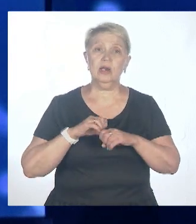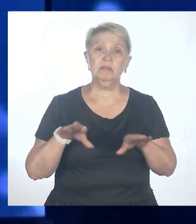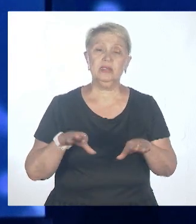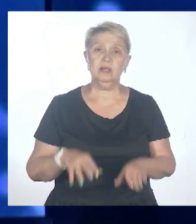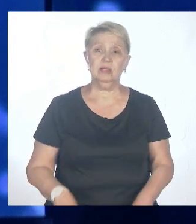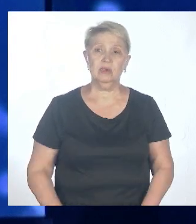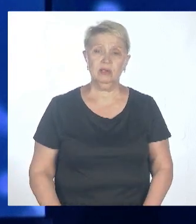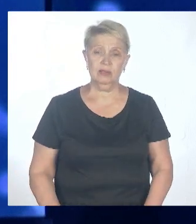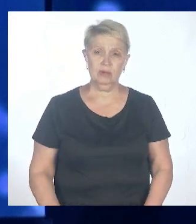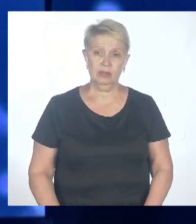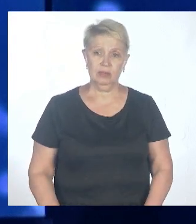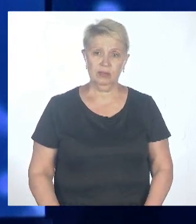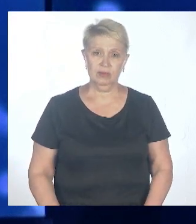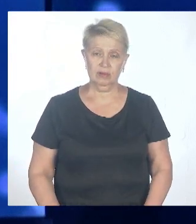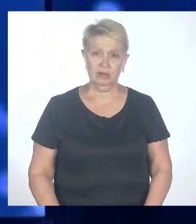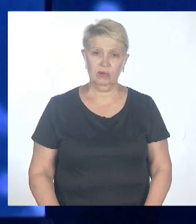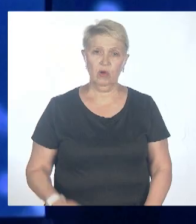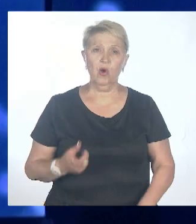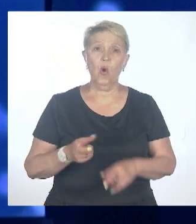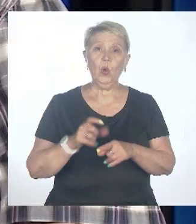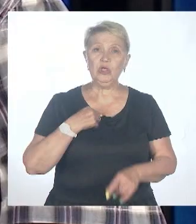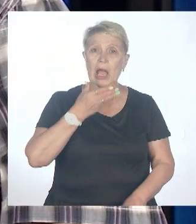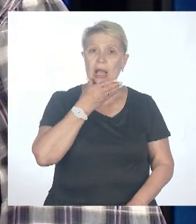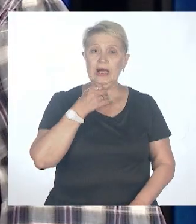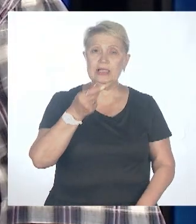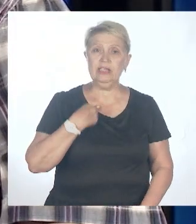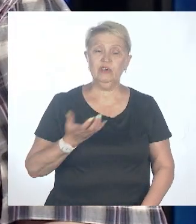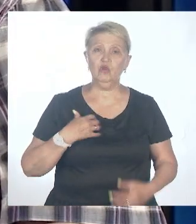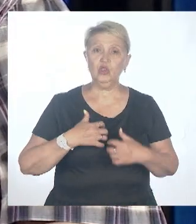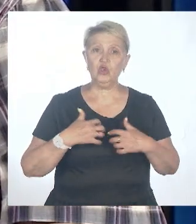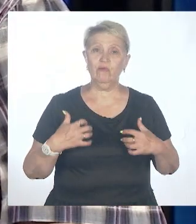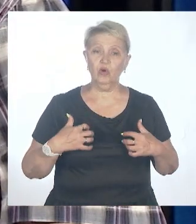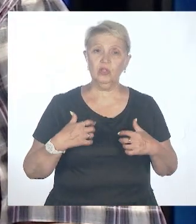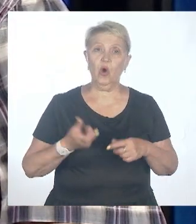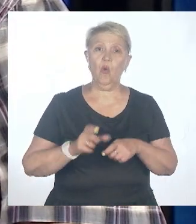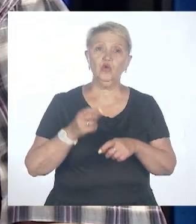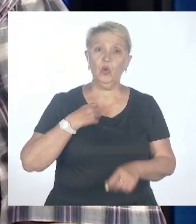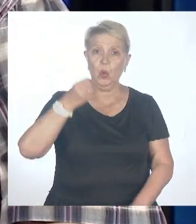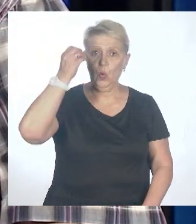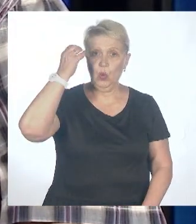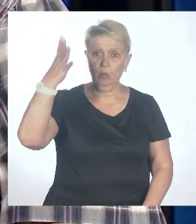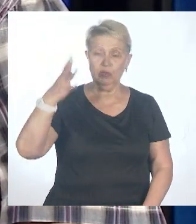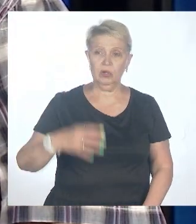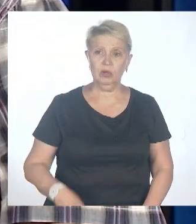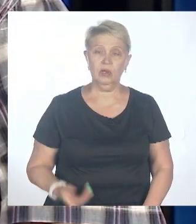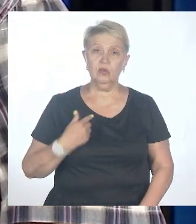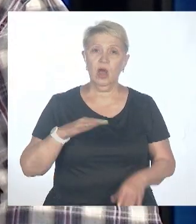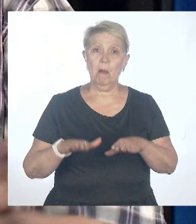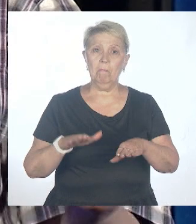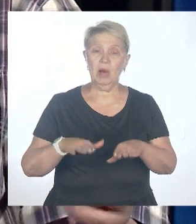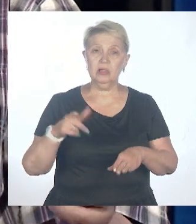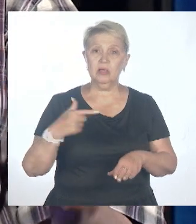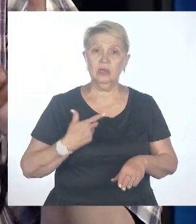крыса. Она самая. Так, кто это? Очень красивое животное, на самом деле очень умное. Но они вакцинированы. Масса полутора килограмм,